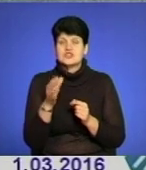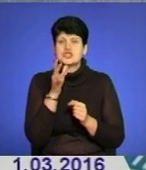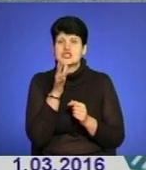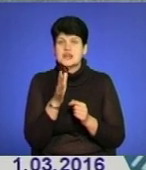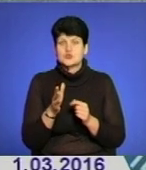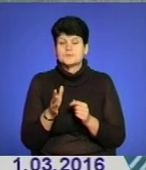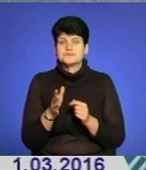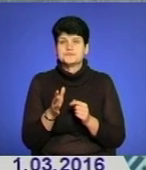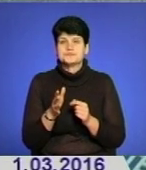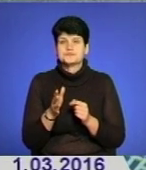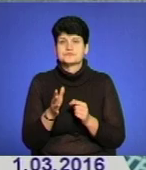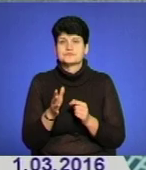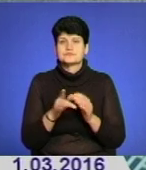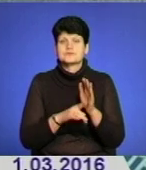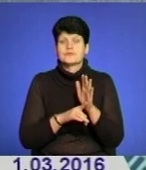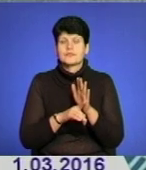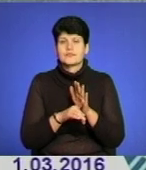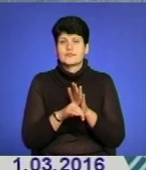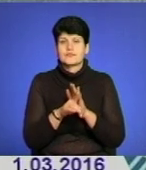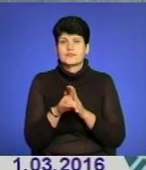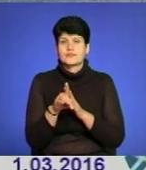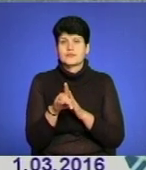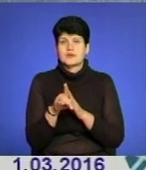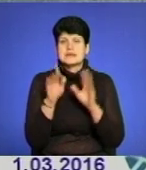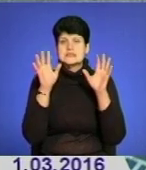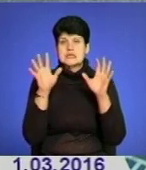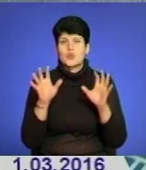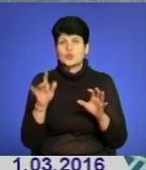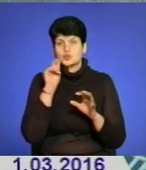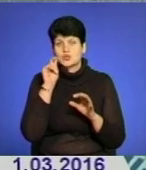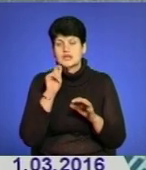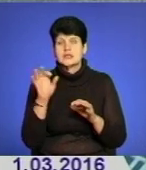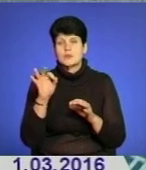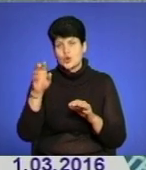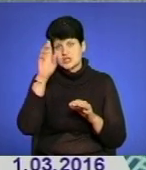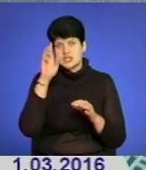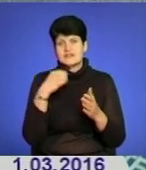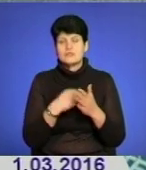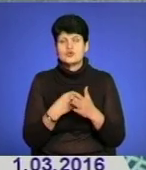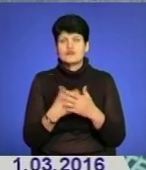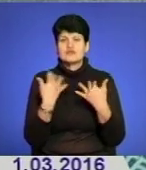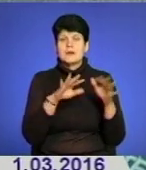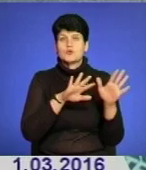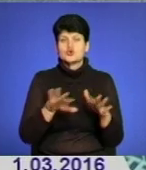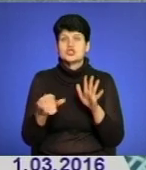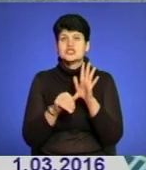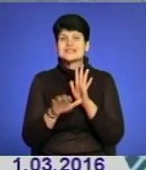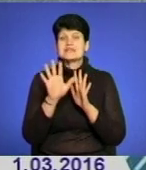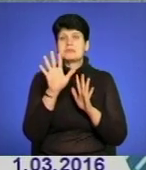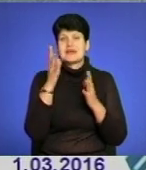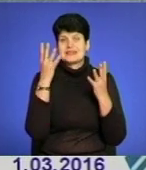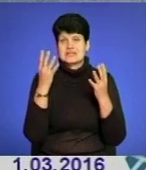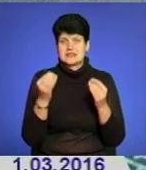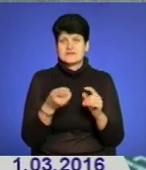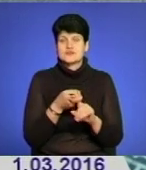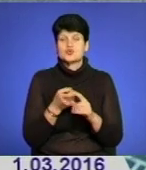набуття чинності закону України про державний бюджет. Вже пройшло 65 днів. У зв'язку